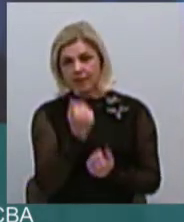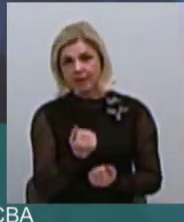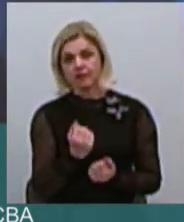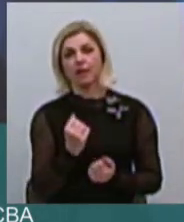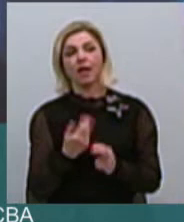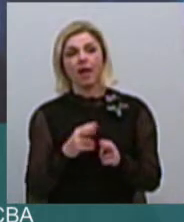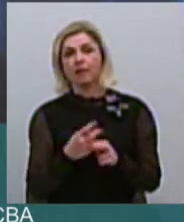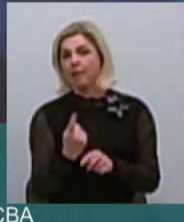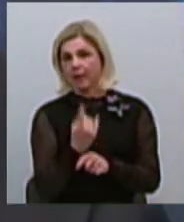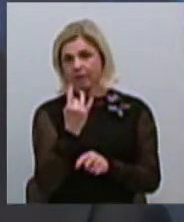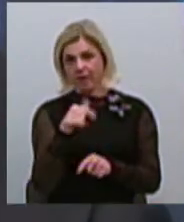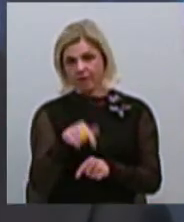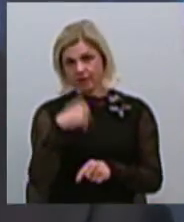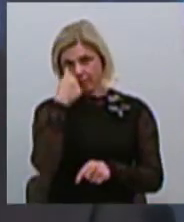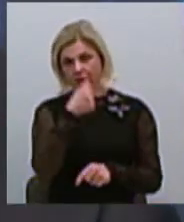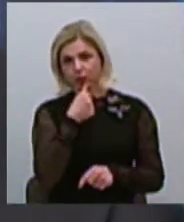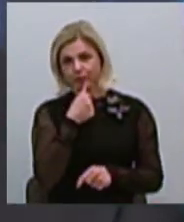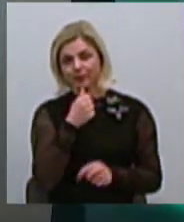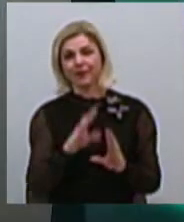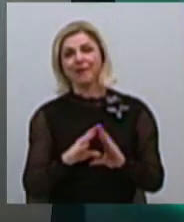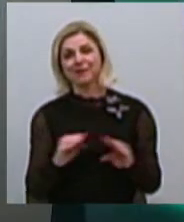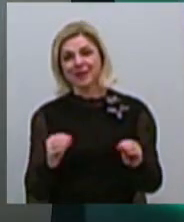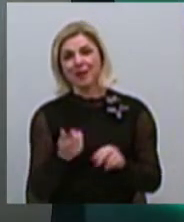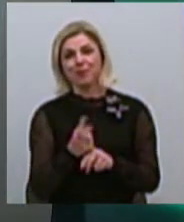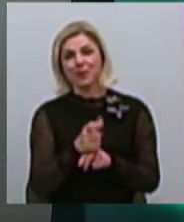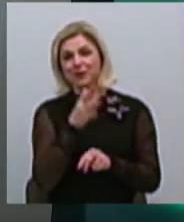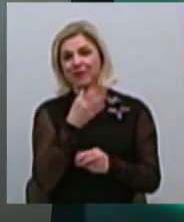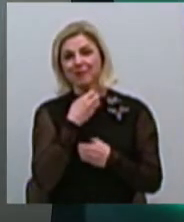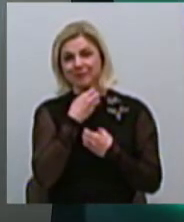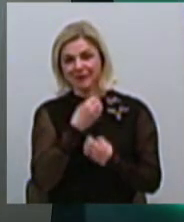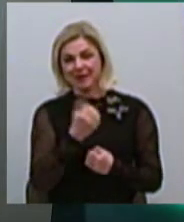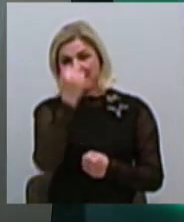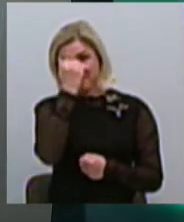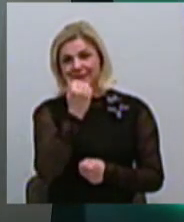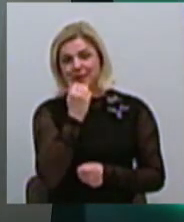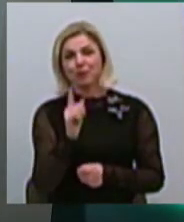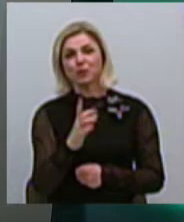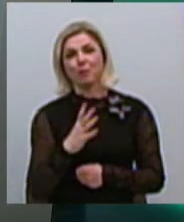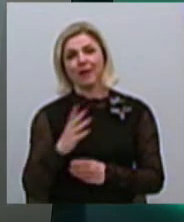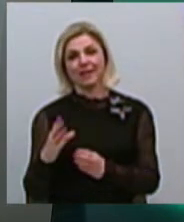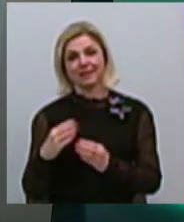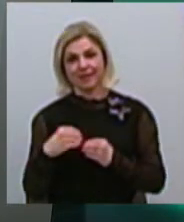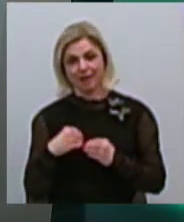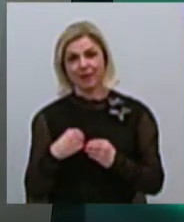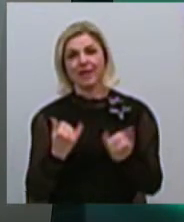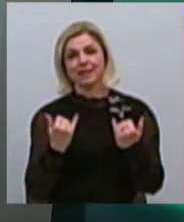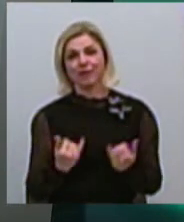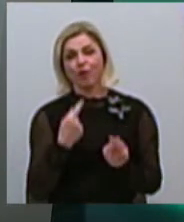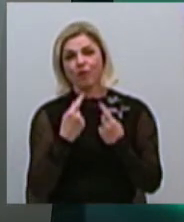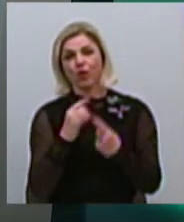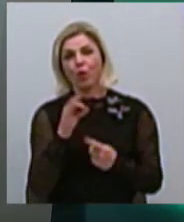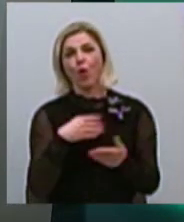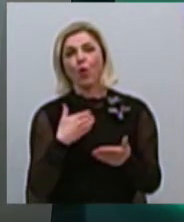опять-таки, це вперві в цьому ріду. Все. Більше часу немає. Спасибі, що ви були з нами. Друзі, ми сьогодні говорили про